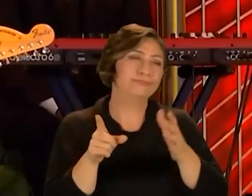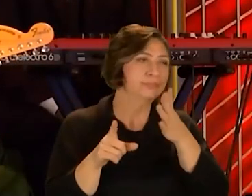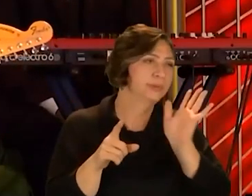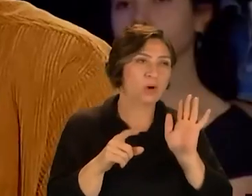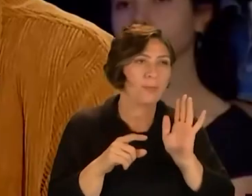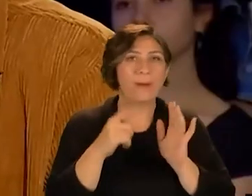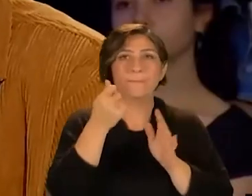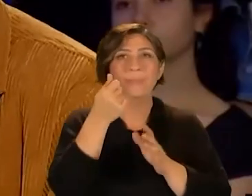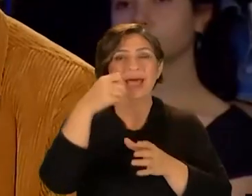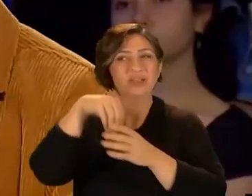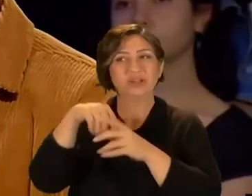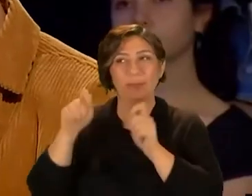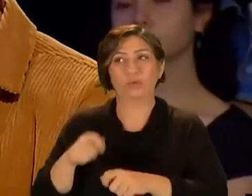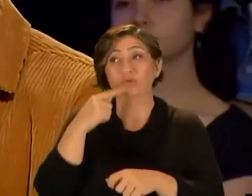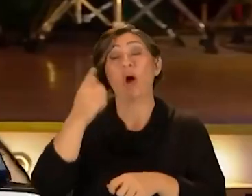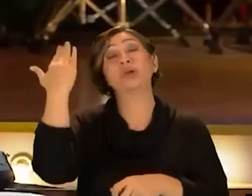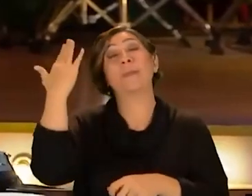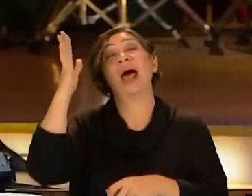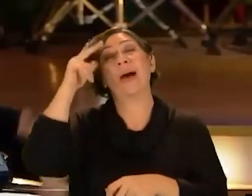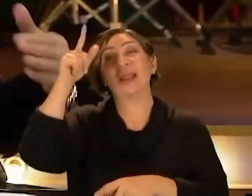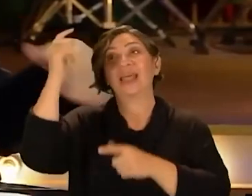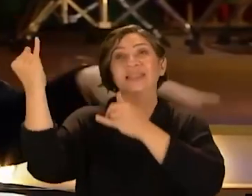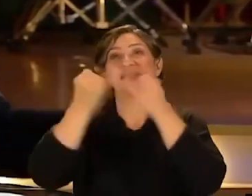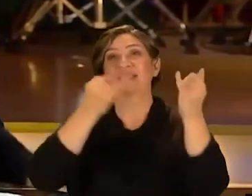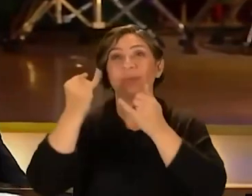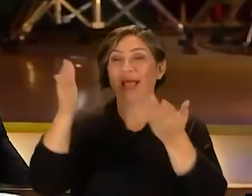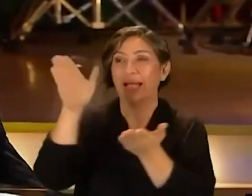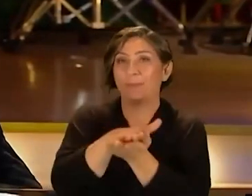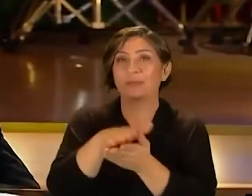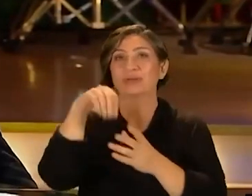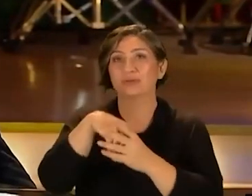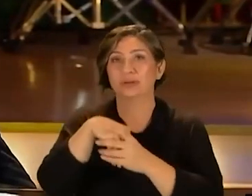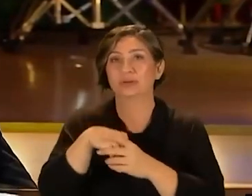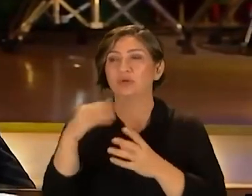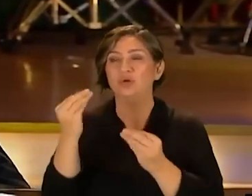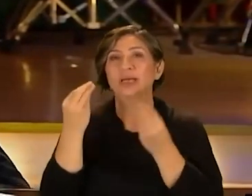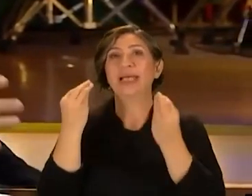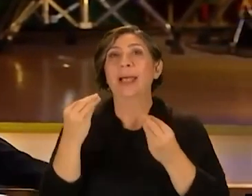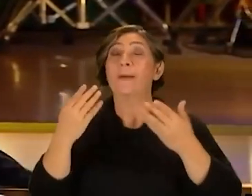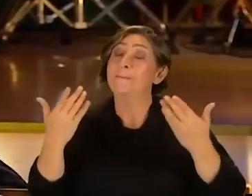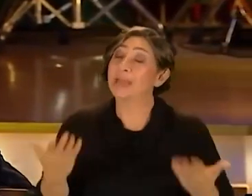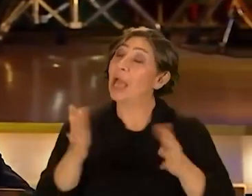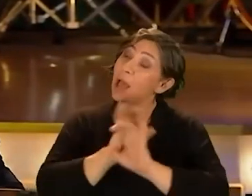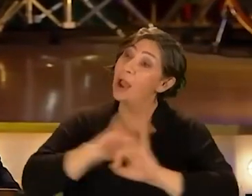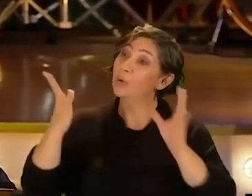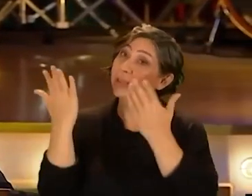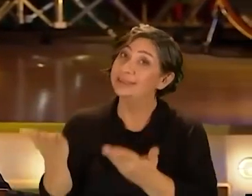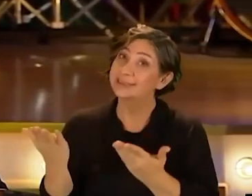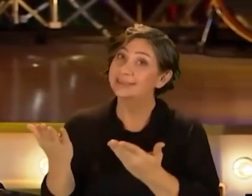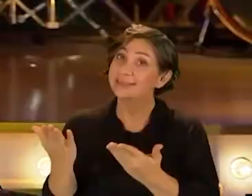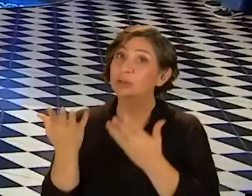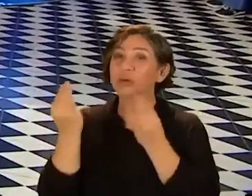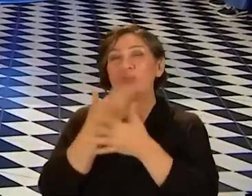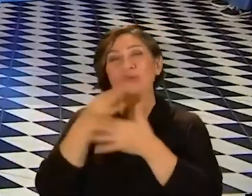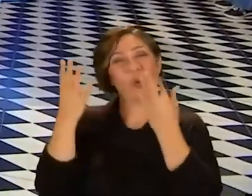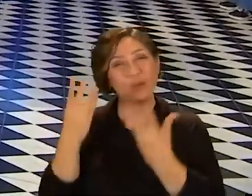para için yapıyoruz diyor o zaman Amerika'daki tartışmayı kapatmak için çok çok iyi peki harikuladesin